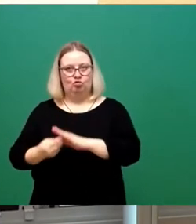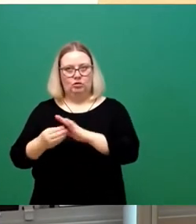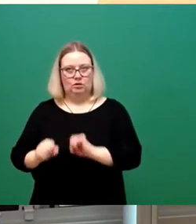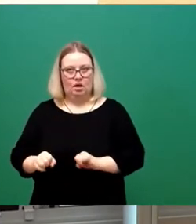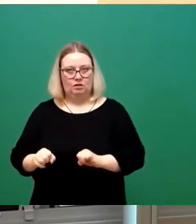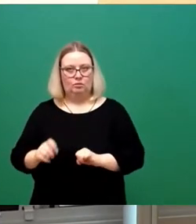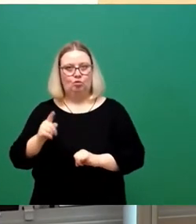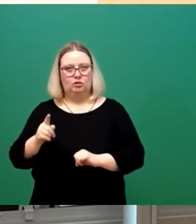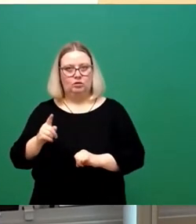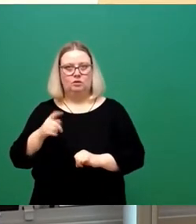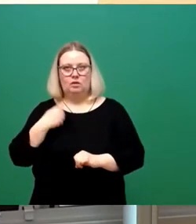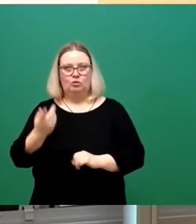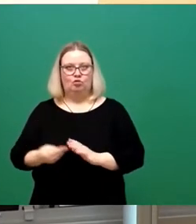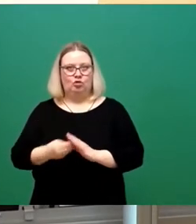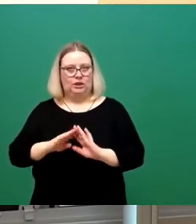dieses Schauspiel nicht mitmacht.